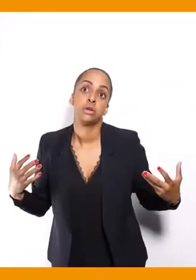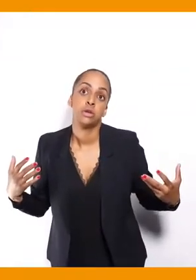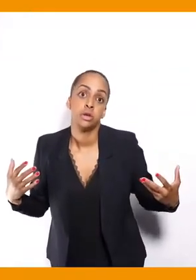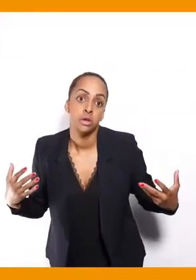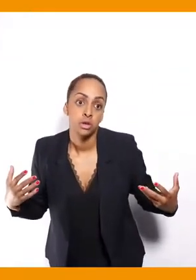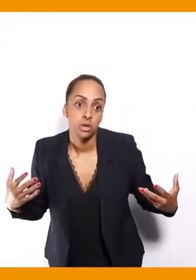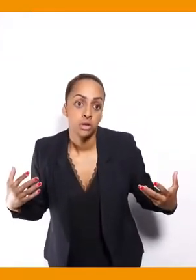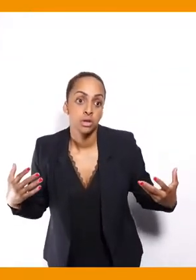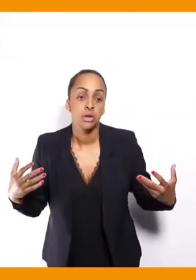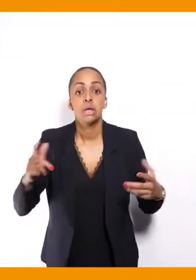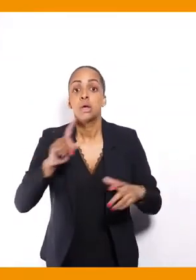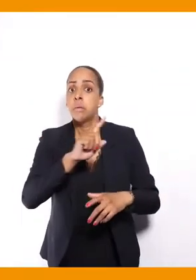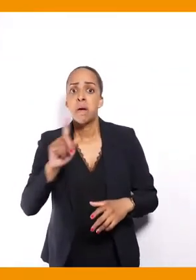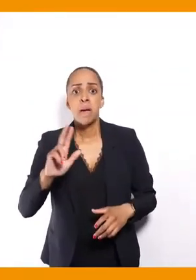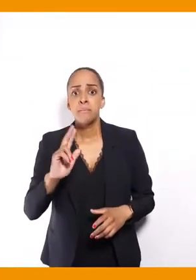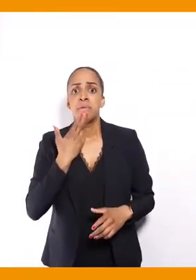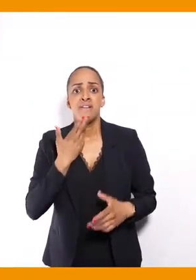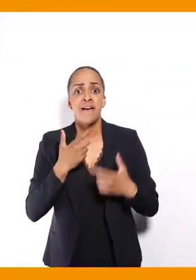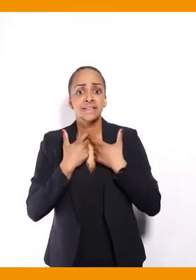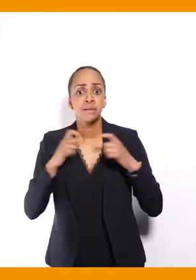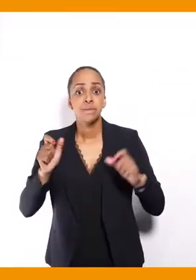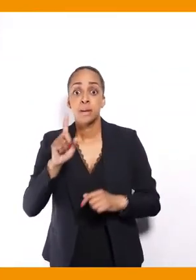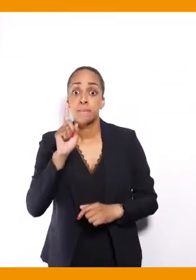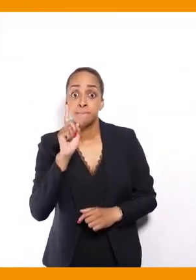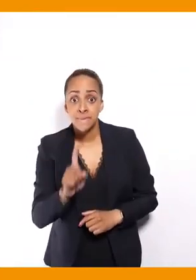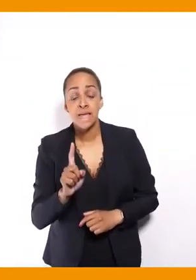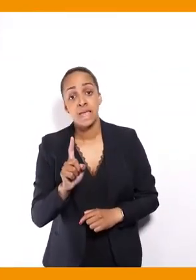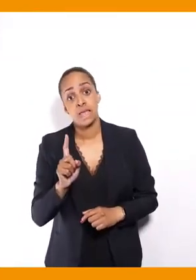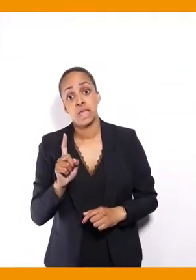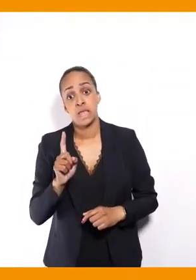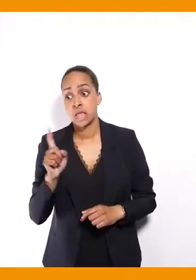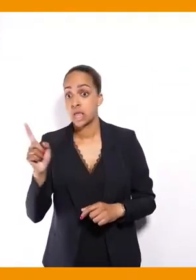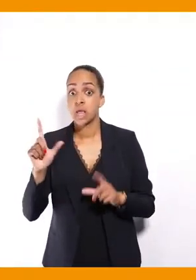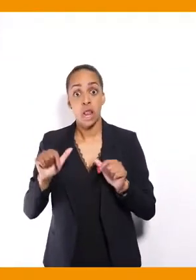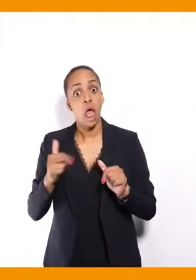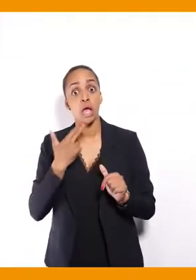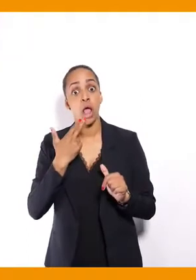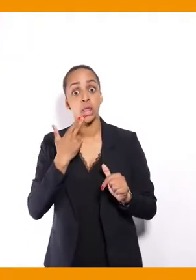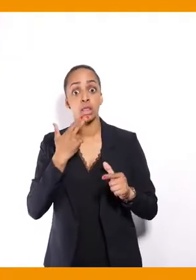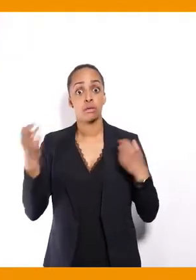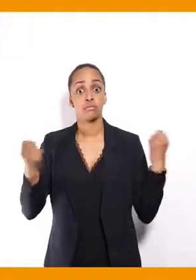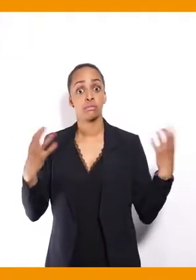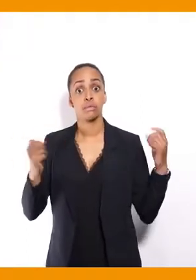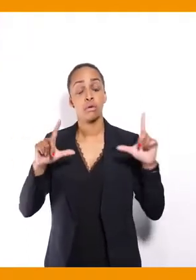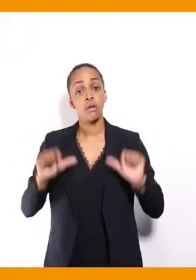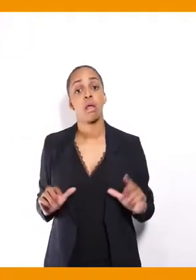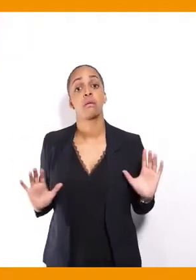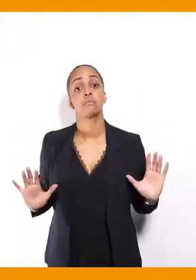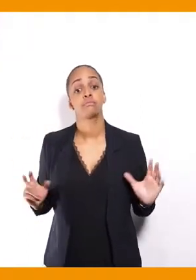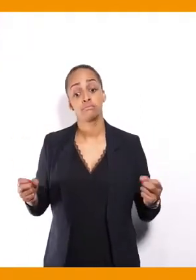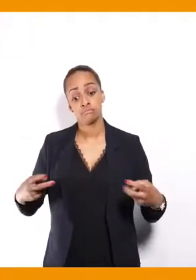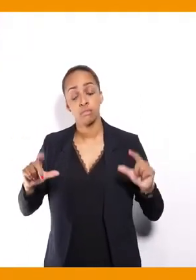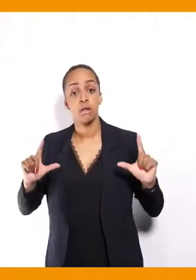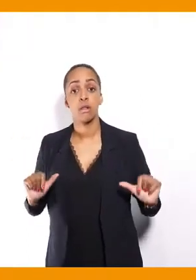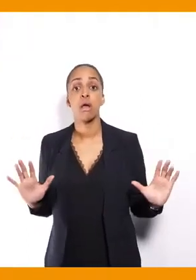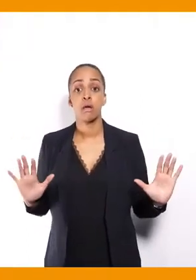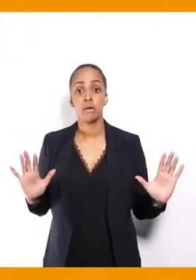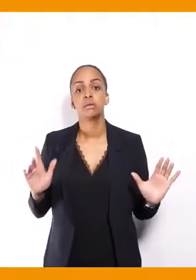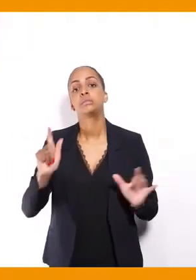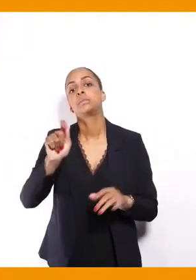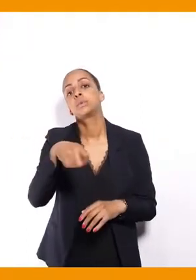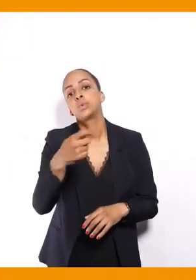'accessibilité parfaite, mais la version, elle est de qualité. Tandis que les autres, c'est vraiment beaucoup trop petit.